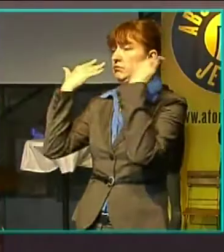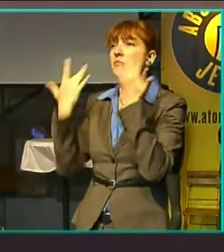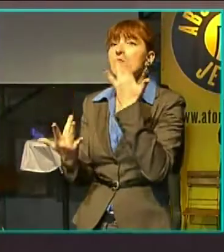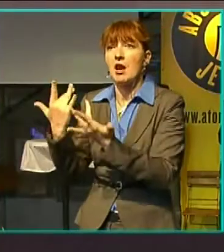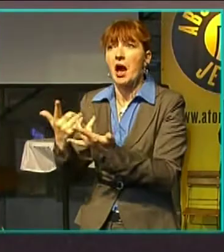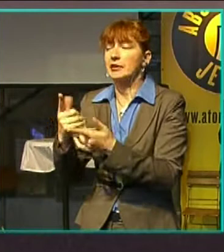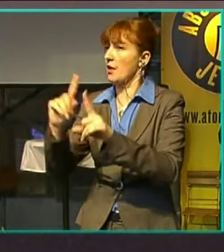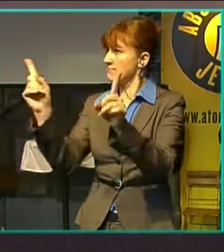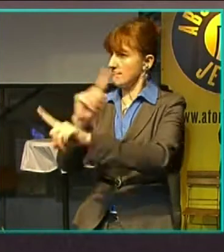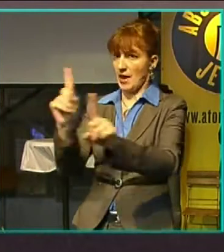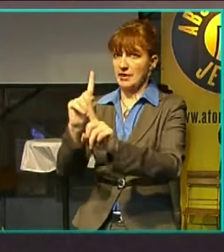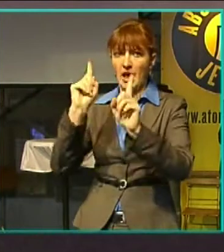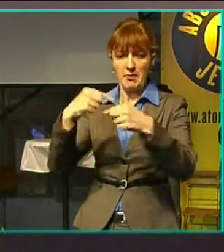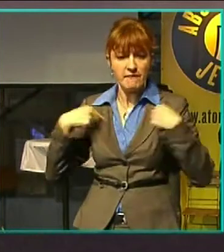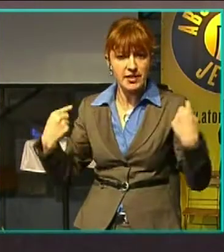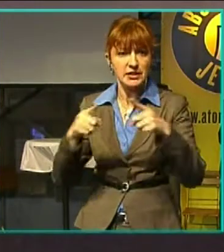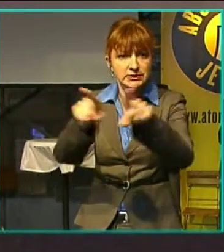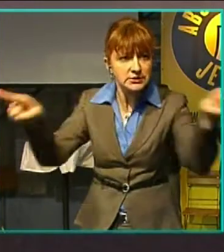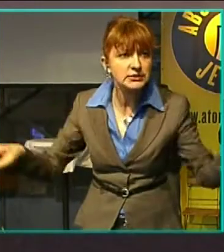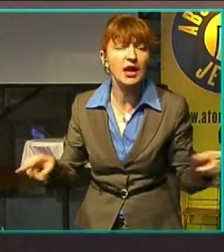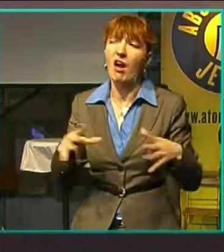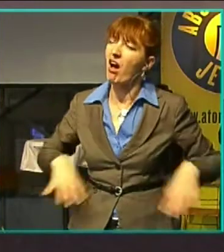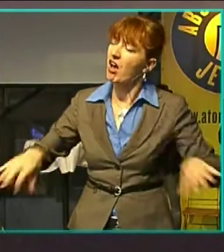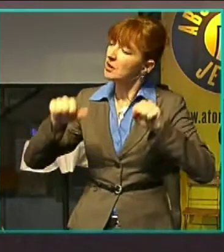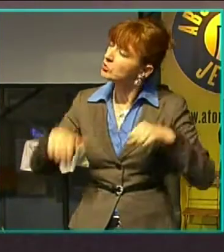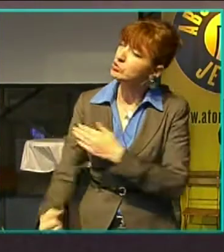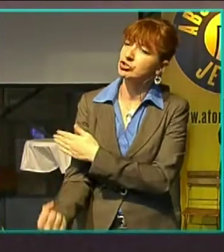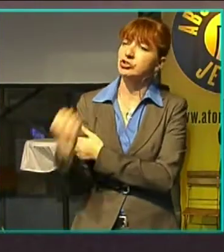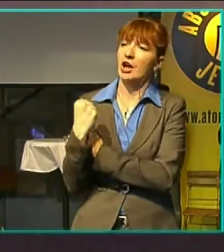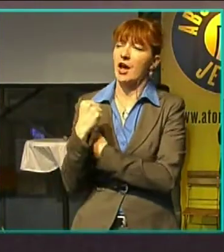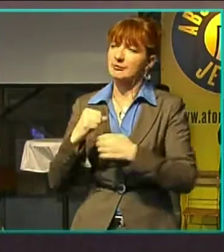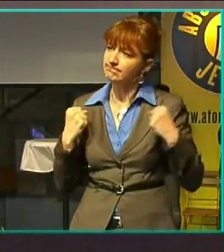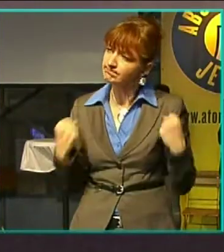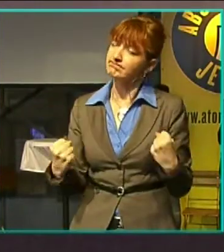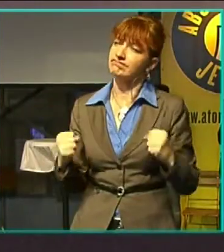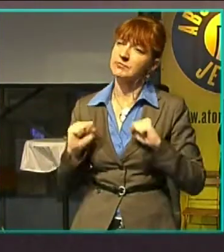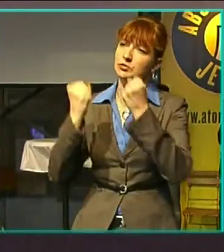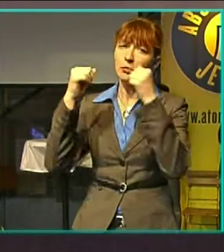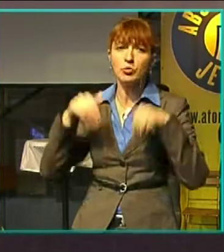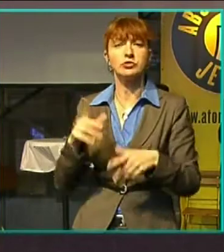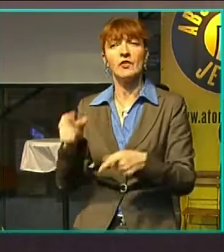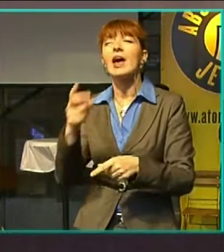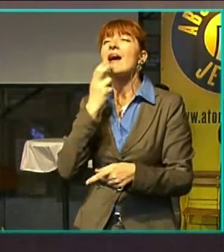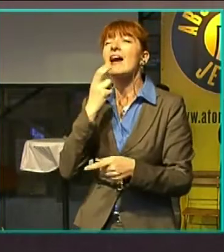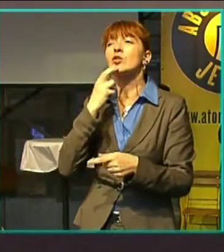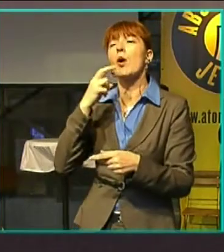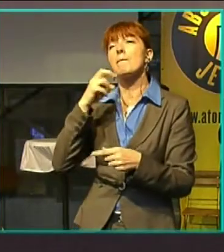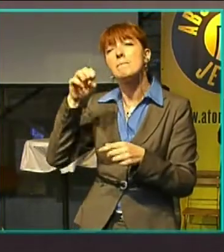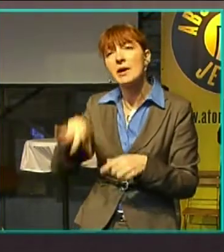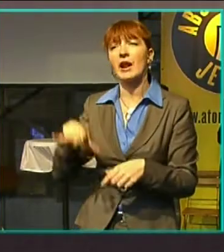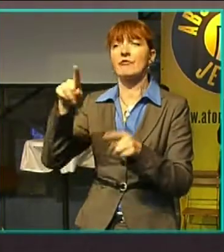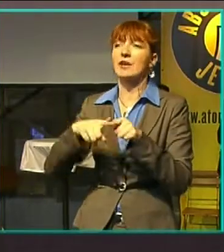Sie alle, wir alle müssen stark genug sein, dafür zu sorgen, dass das Thema Atomkraftwerke und